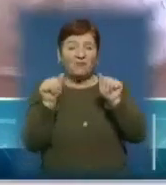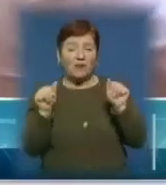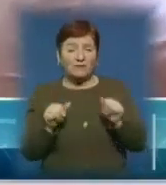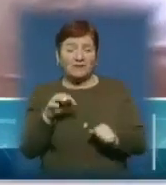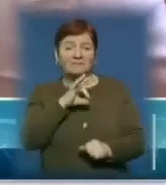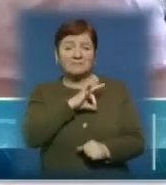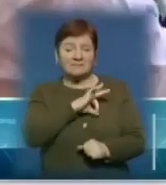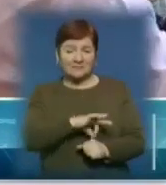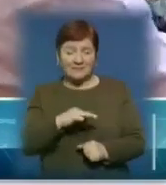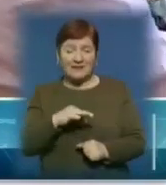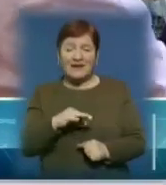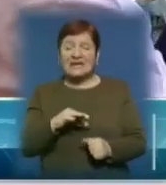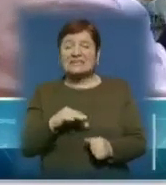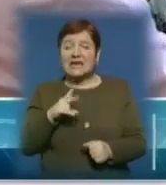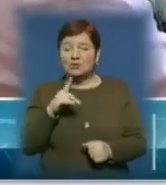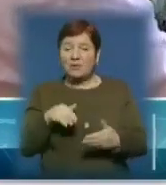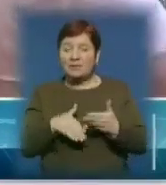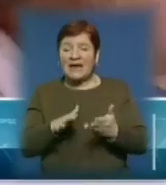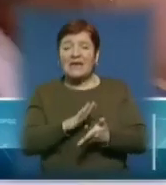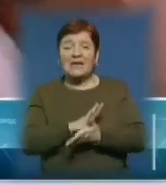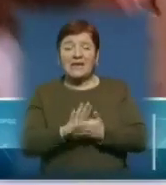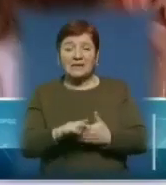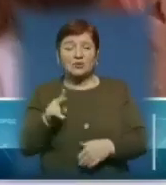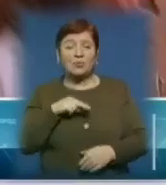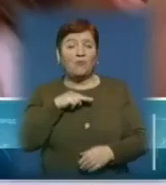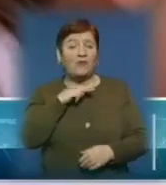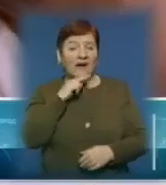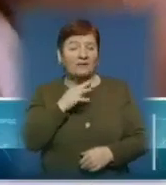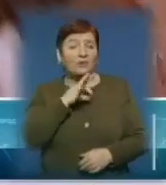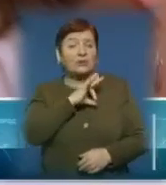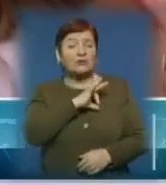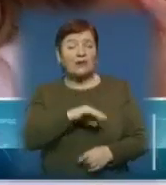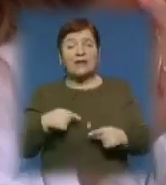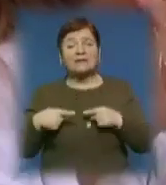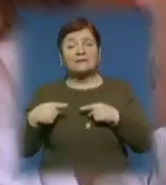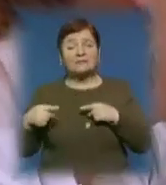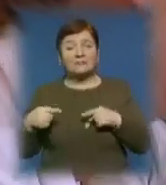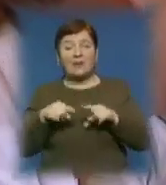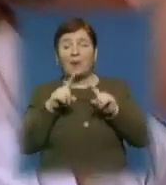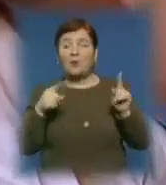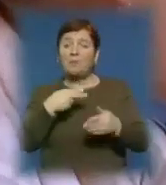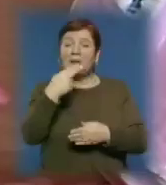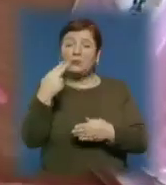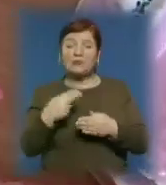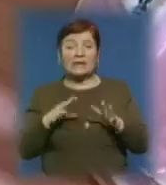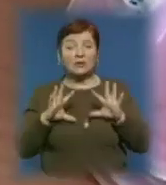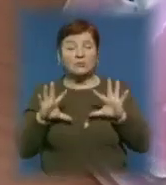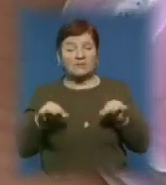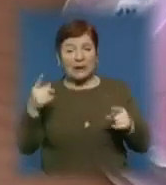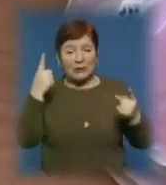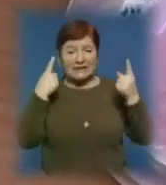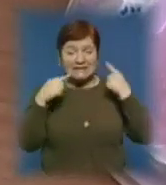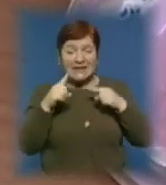користуватися засобами гігієни. Аби зосередити увагу, дітей використовують різноманітні моделі, малюнки та розповідають казки.